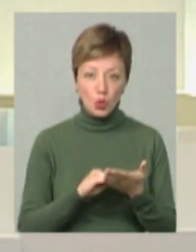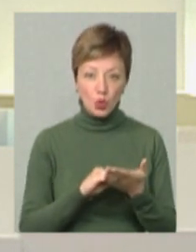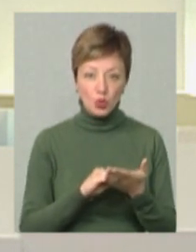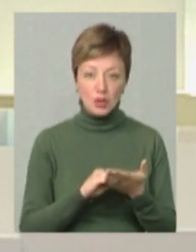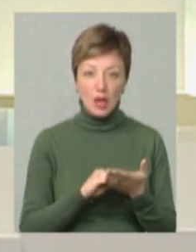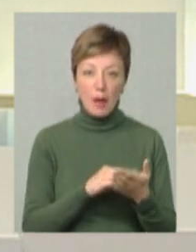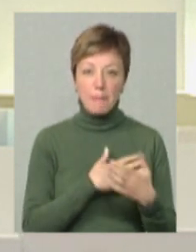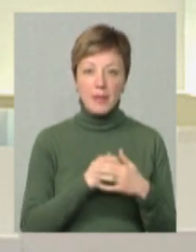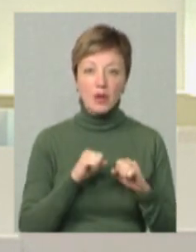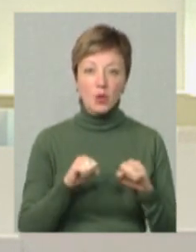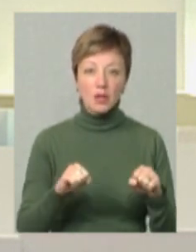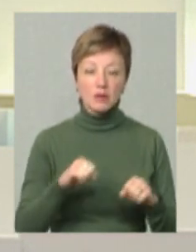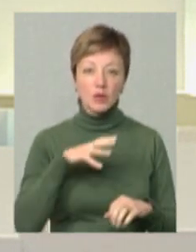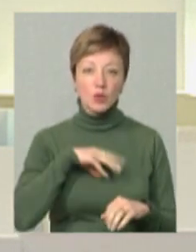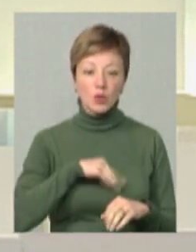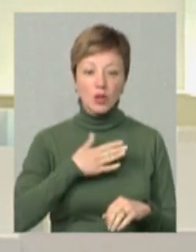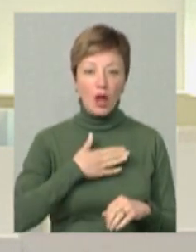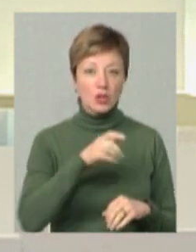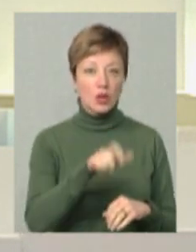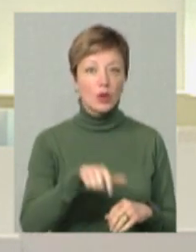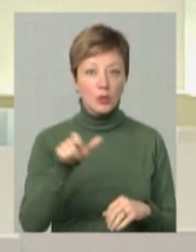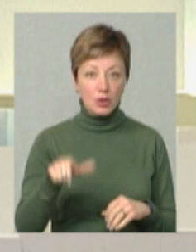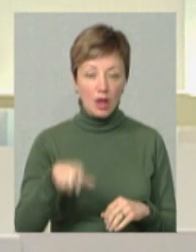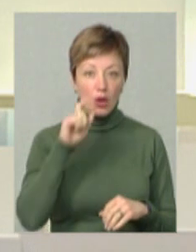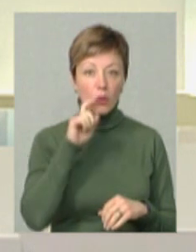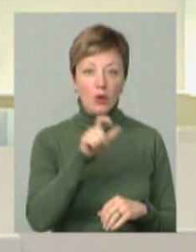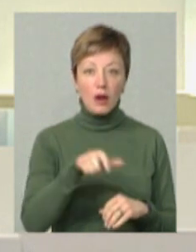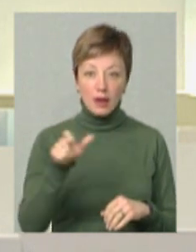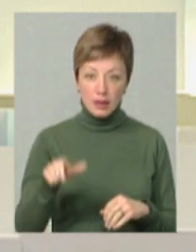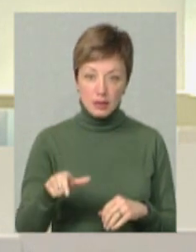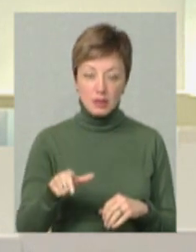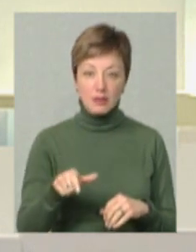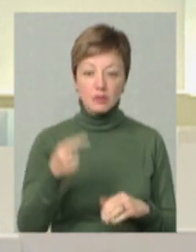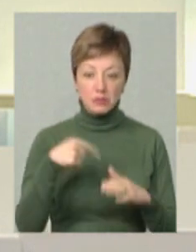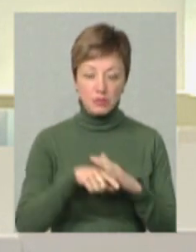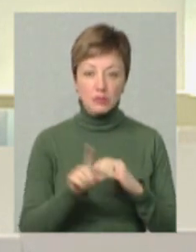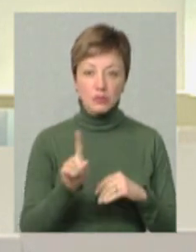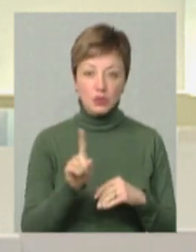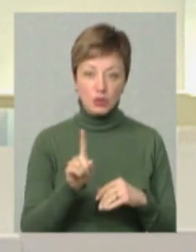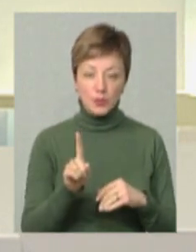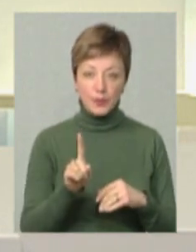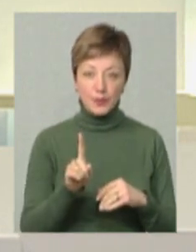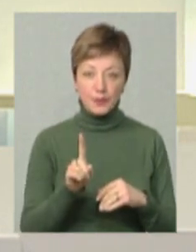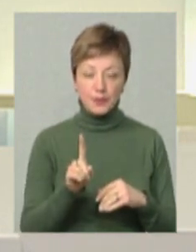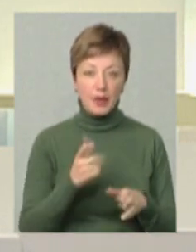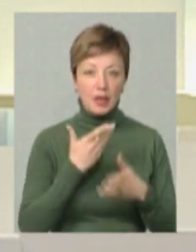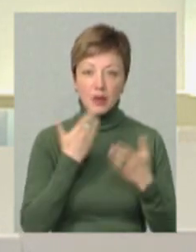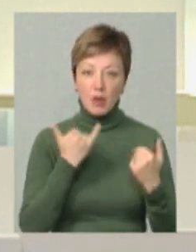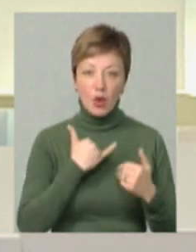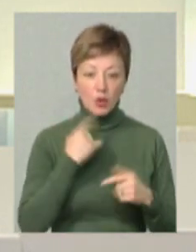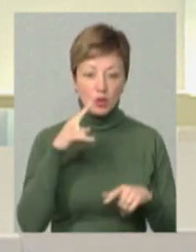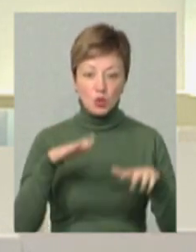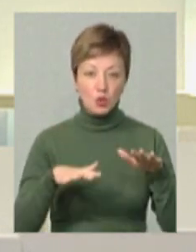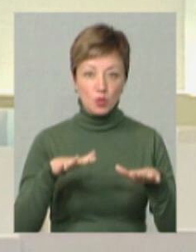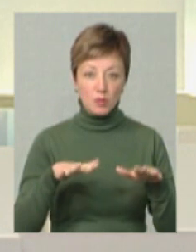той патріотизм і той дух, який є в наших людей, наших українців, він говорить про те, що немає в нас ніяких